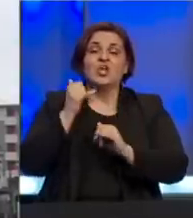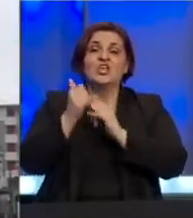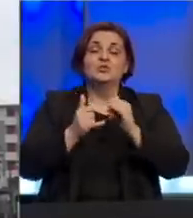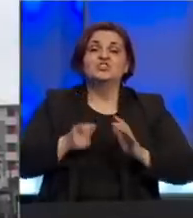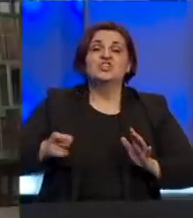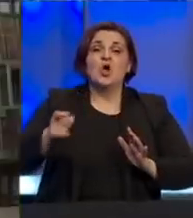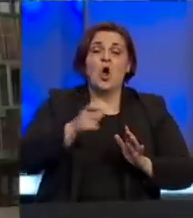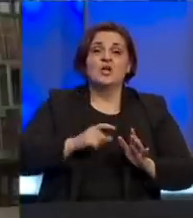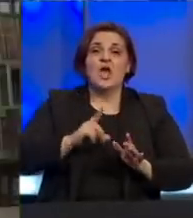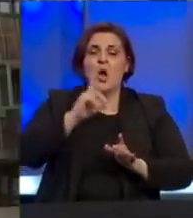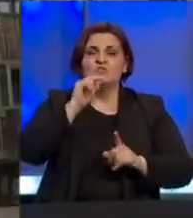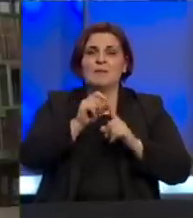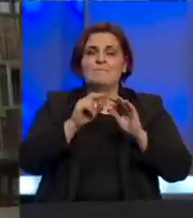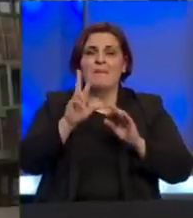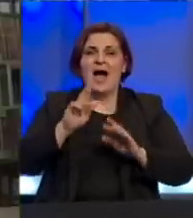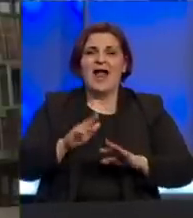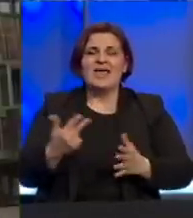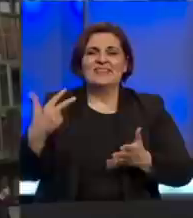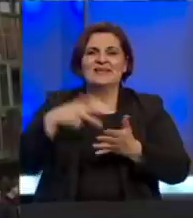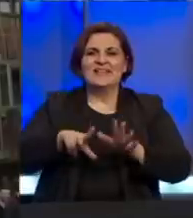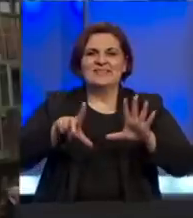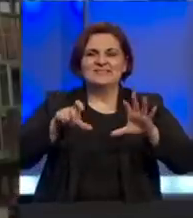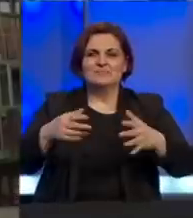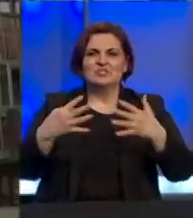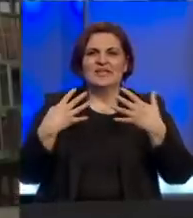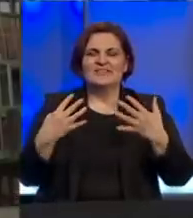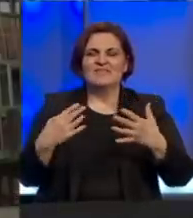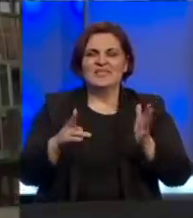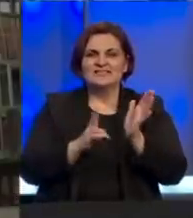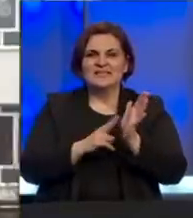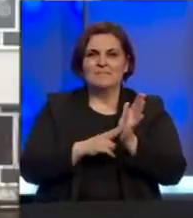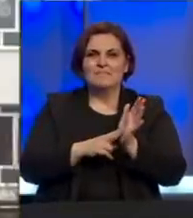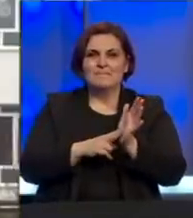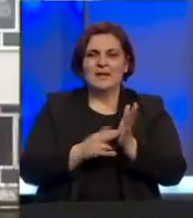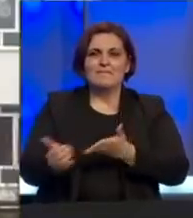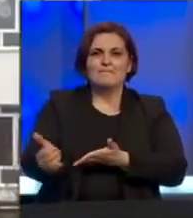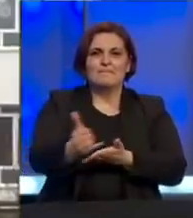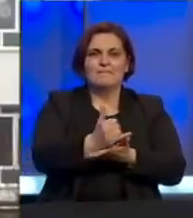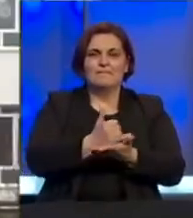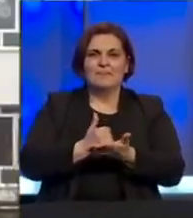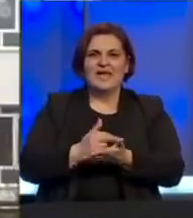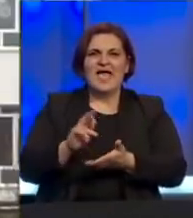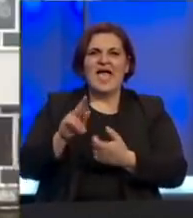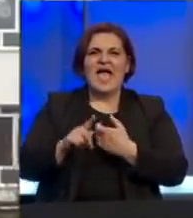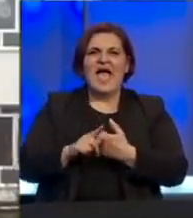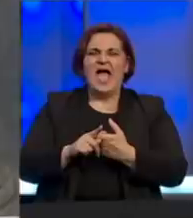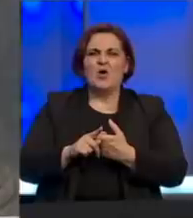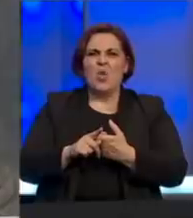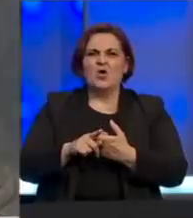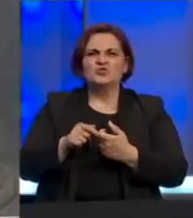organizacije opštine Pale 3790 konvertibilnih maraka prikupljenih za ekološko oklizalište